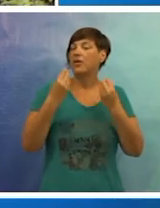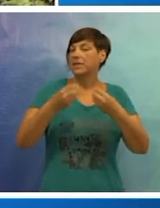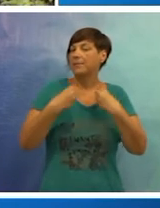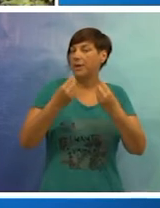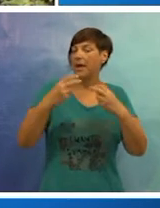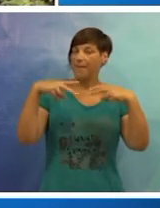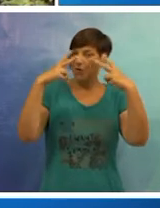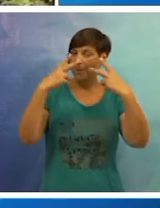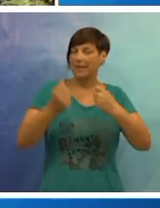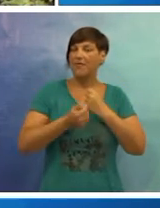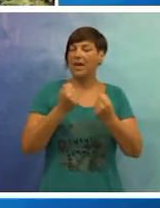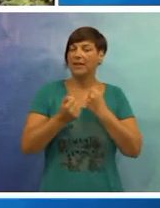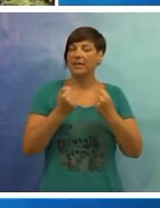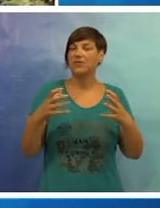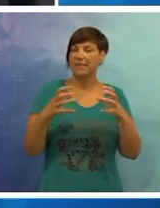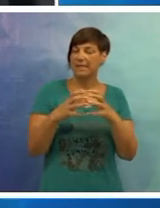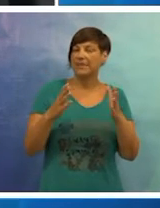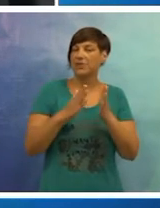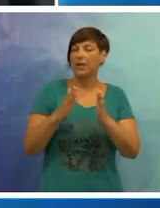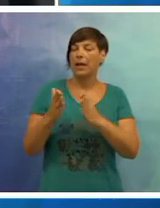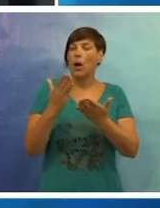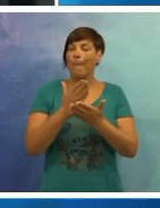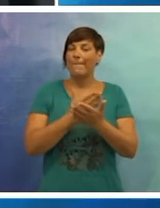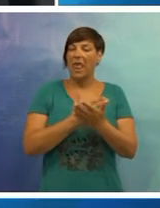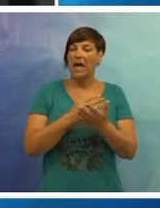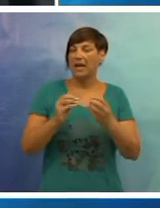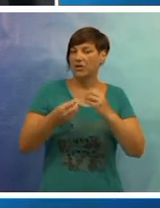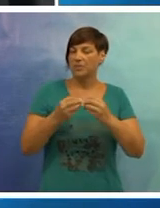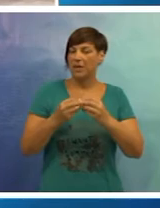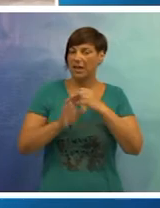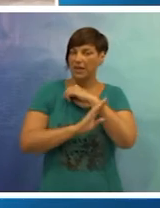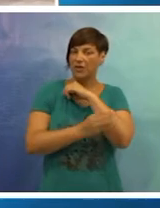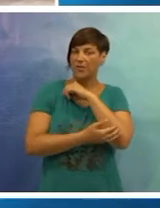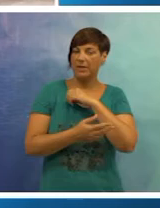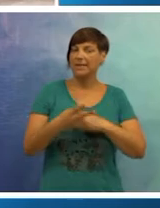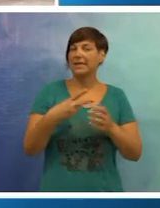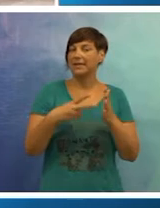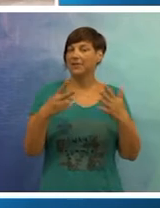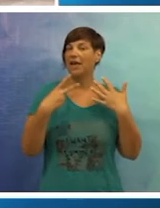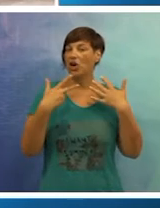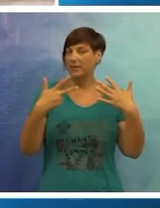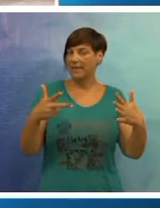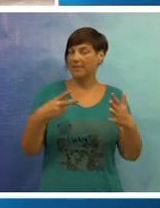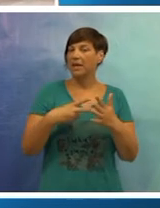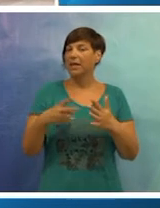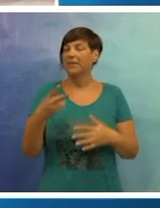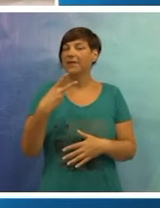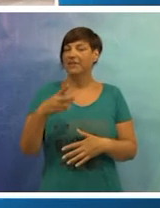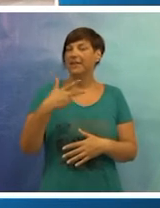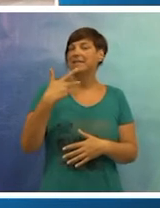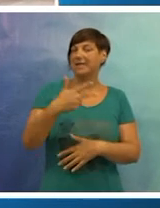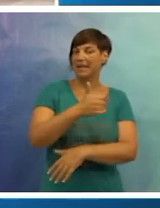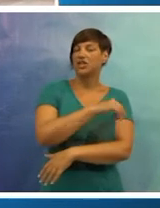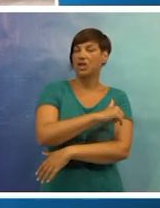Tako zvane izobrazno-informativne aktivnosti sastavni su dio plana gospodarenja otpadom za razdoblje od 2018. do